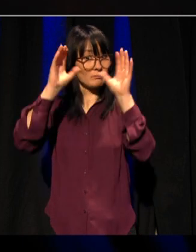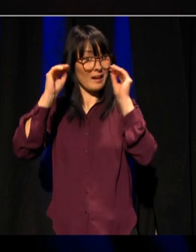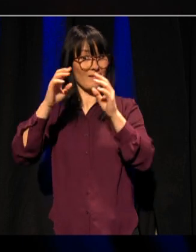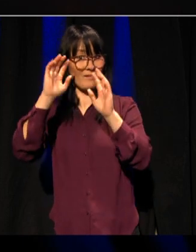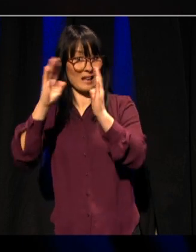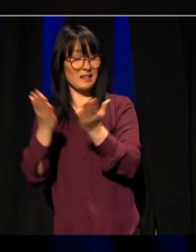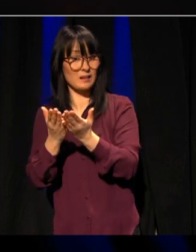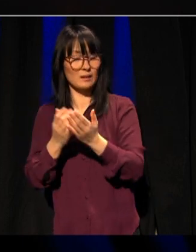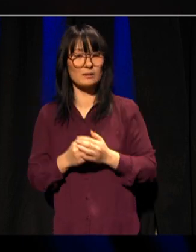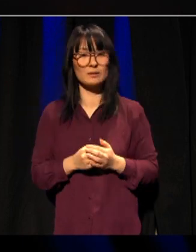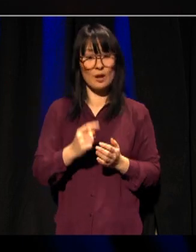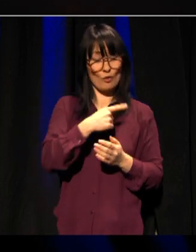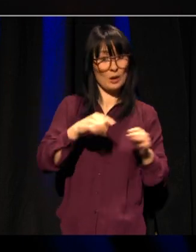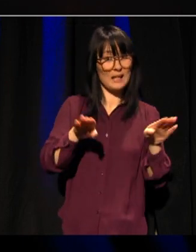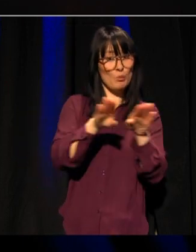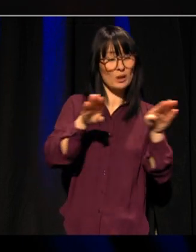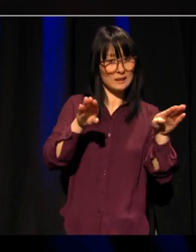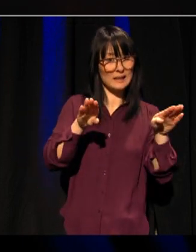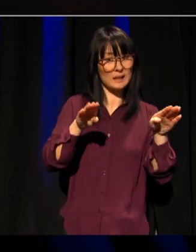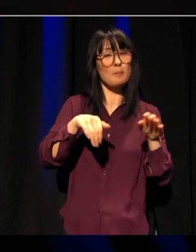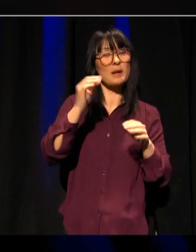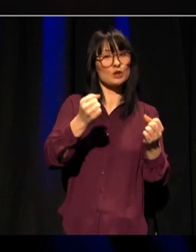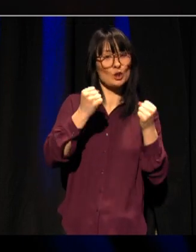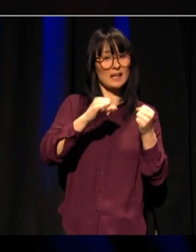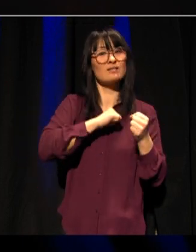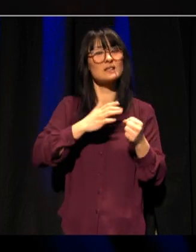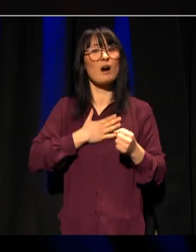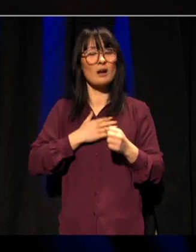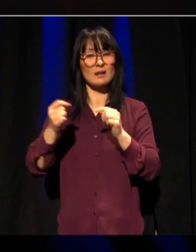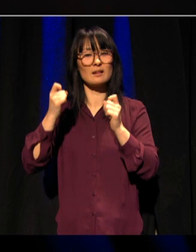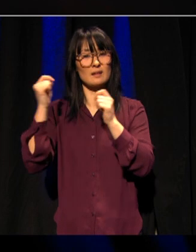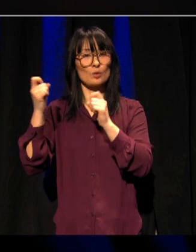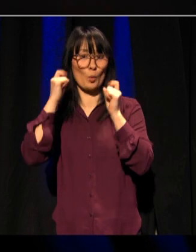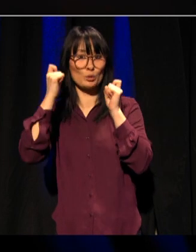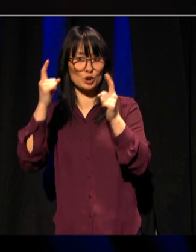demokratiet vårt styrkes av en opplyst debatt».